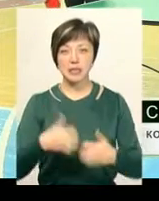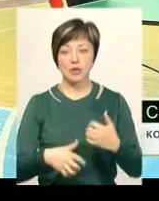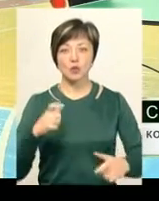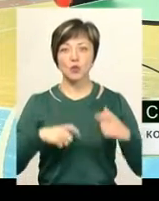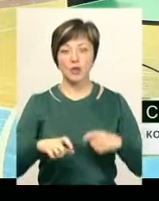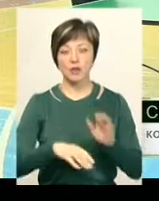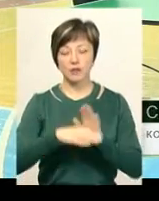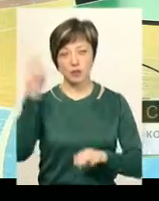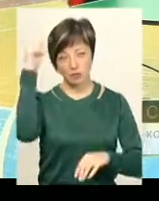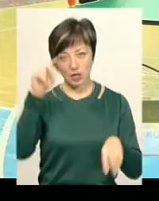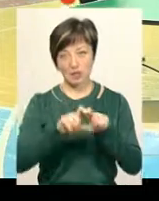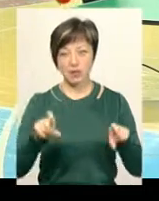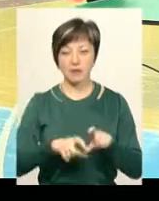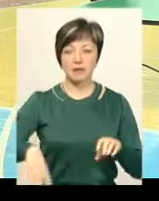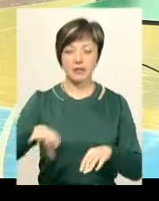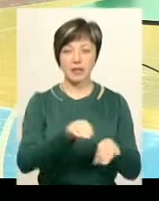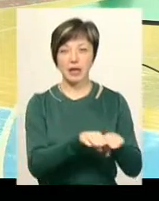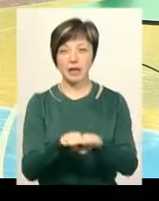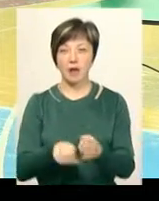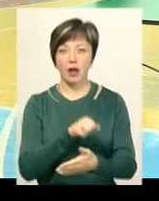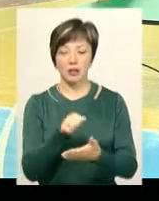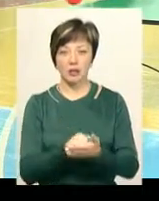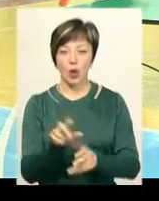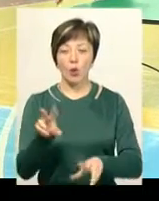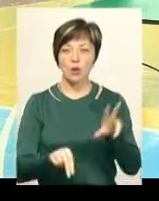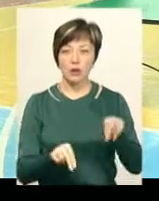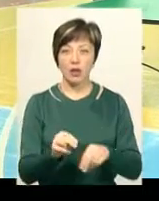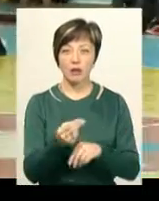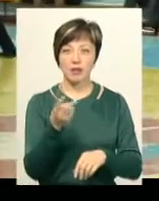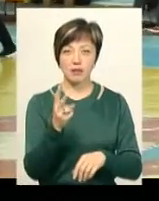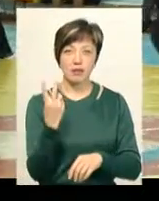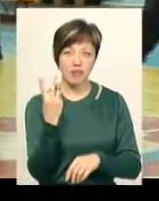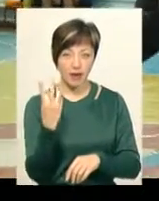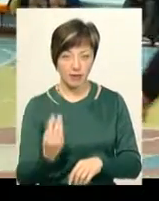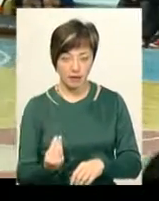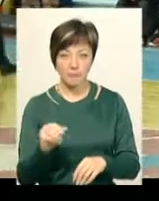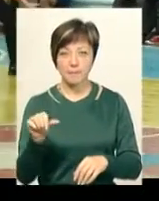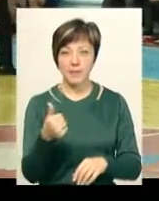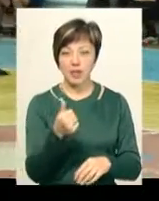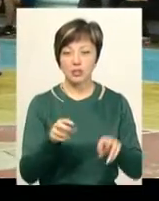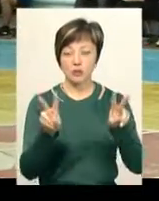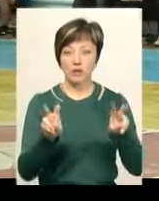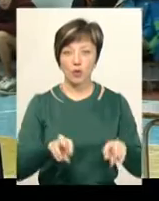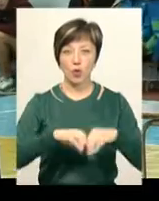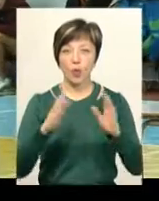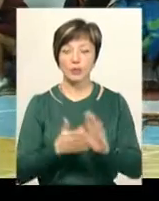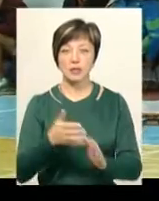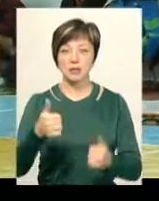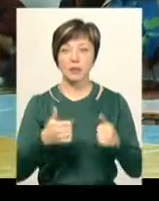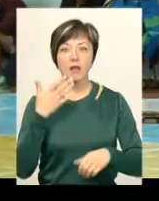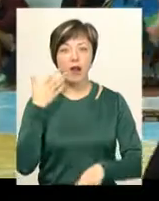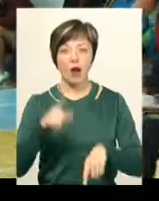навчальних закладів усіх рівнів акредитації. Розраховані вони на два дні. Першим видом комплексних студентських змагань був